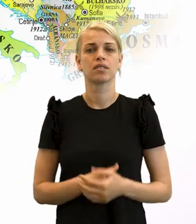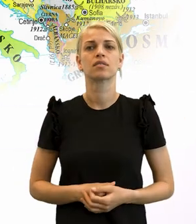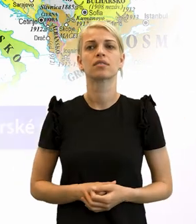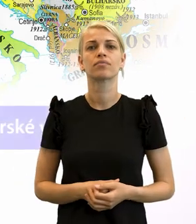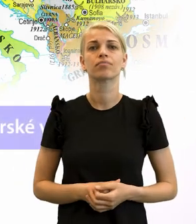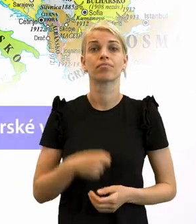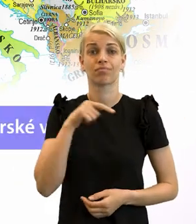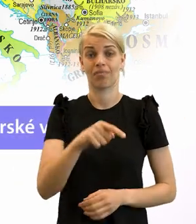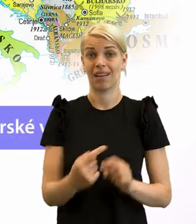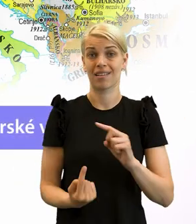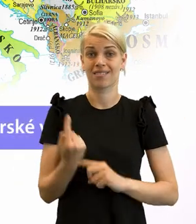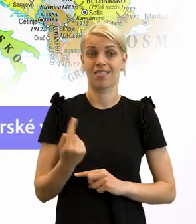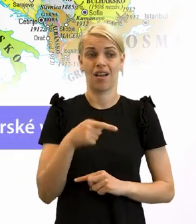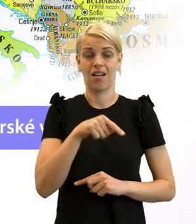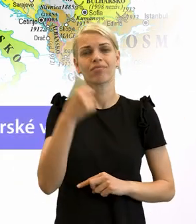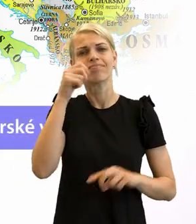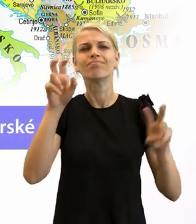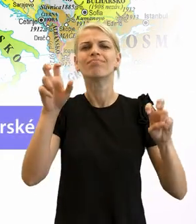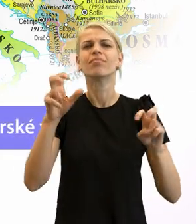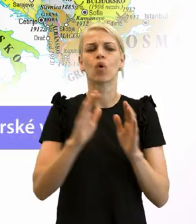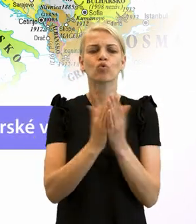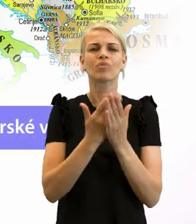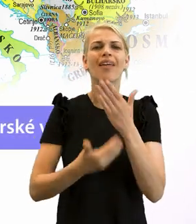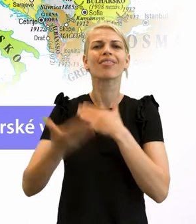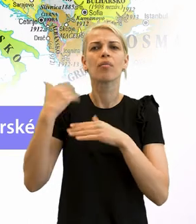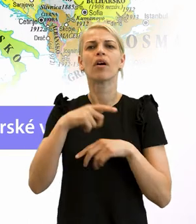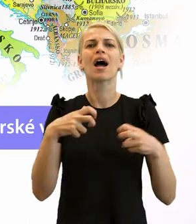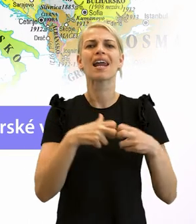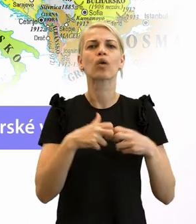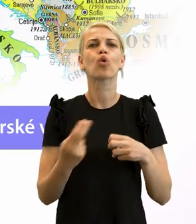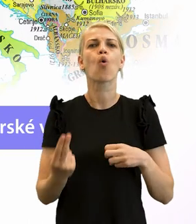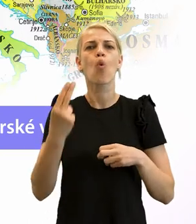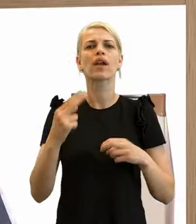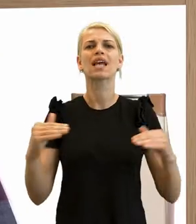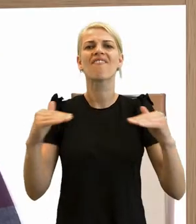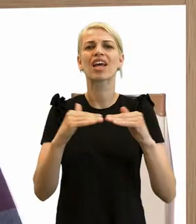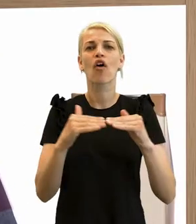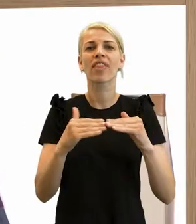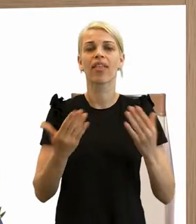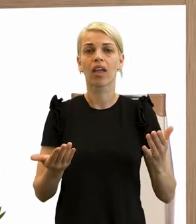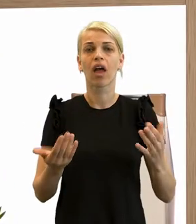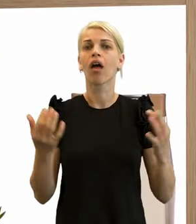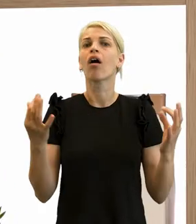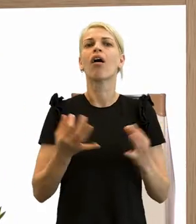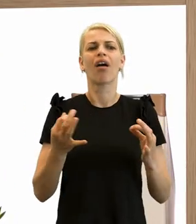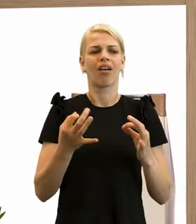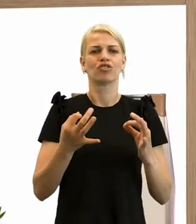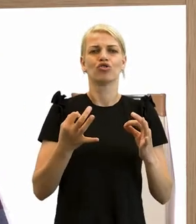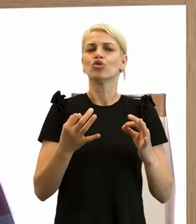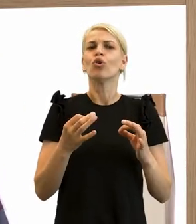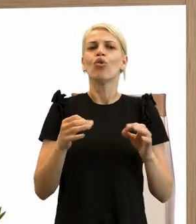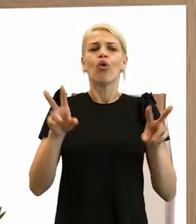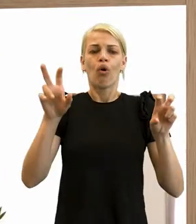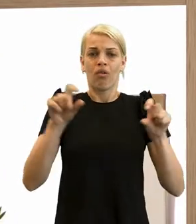Tento jav sa nazýva v učebniciach dejepisu ako Rakúsko-Uhorské vyrovnanie. Čo však tento komplikovaný názov